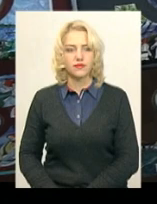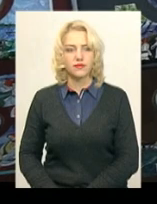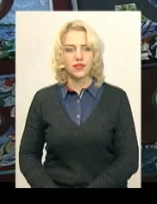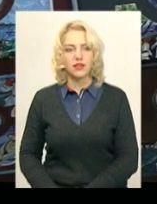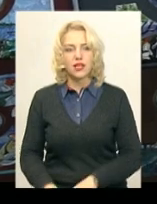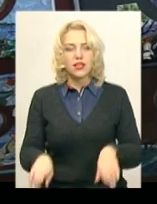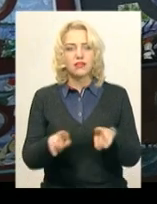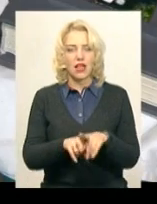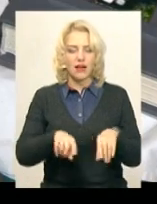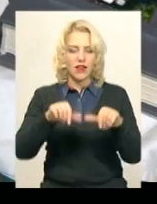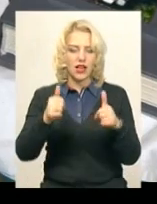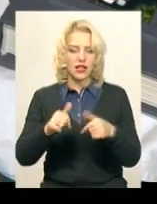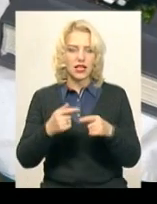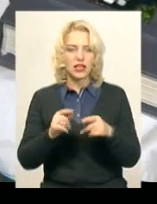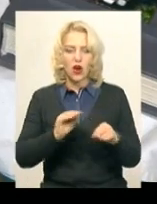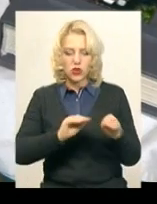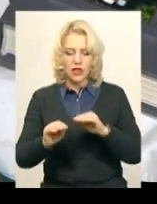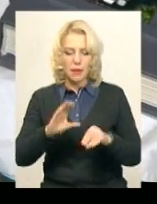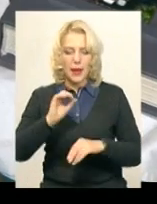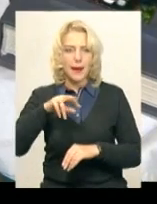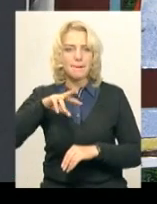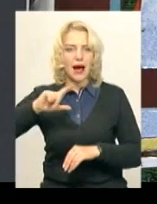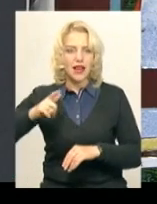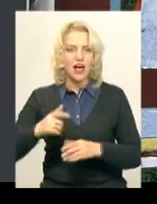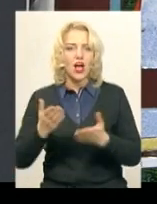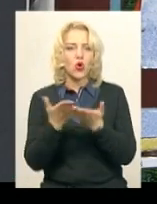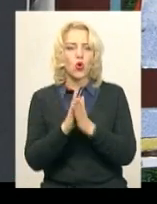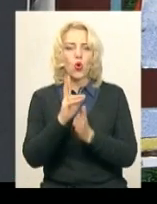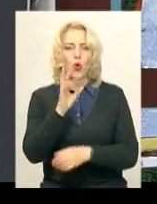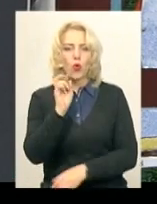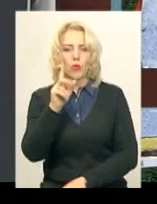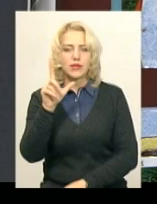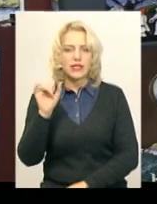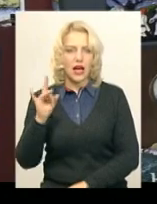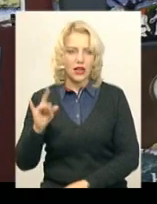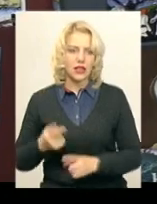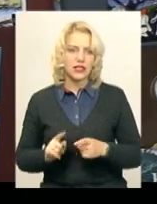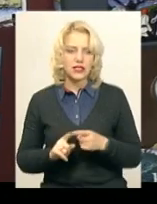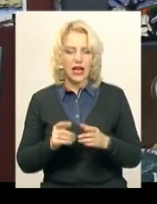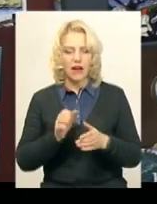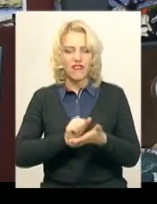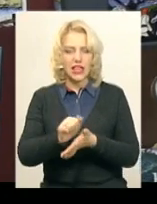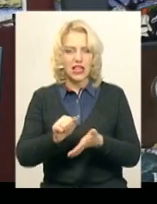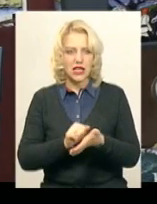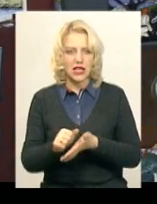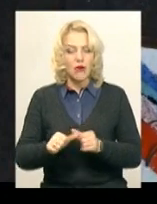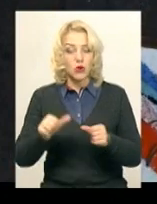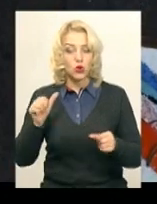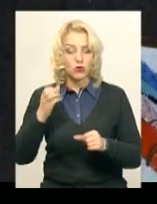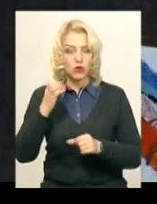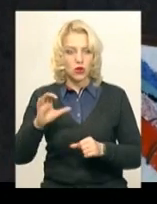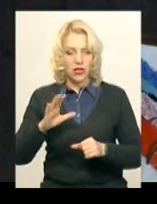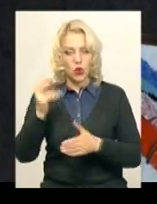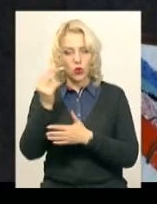Так виглядають оздоблені емалями кобзарі Тараса Шевченка. Це книги-видань початку минулого століття, для яких художник виготовив шкіряні